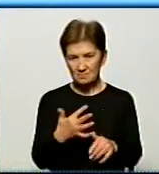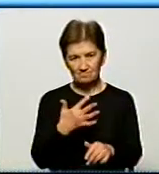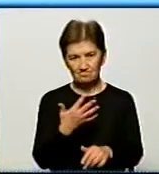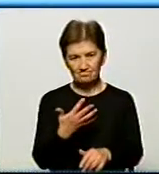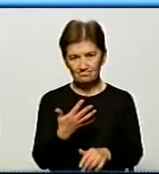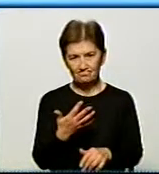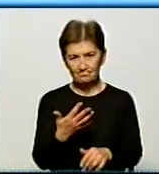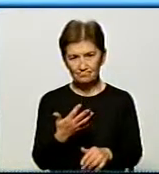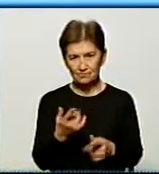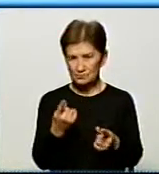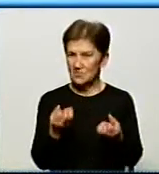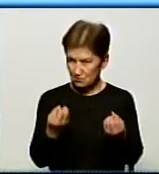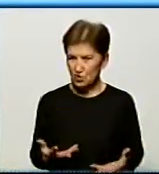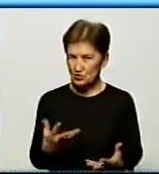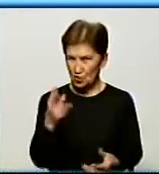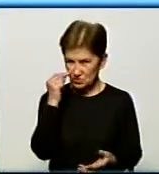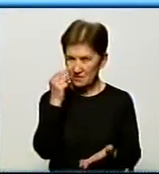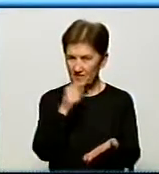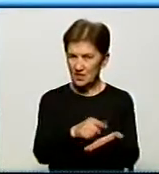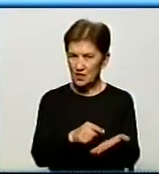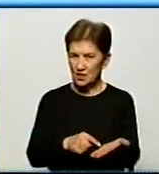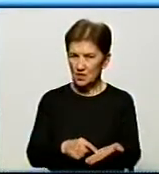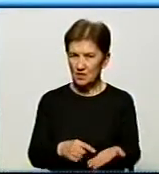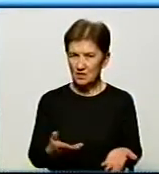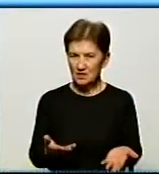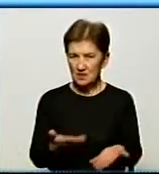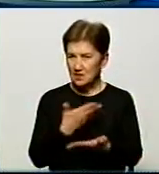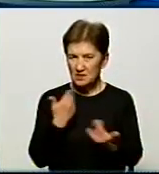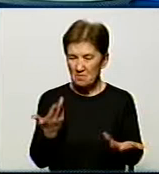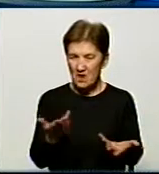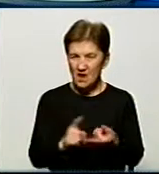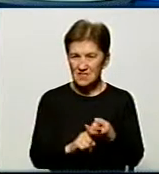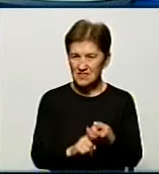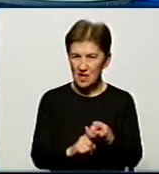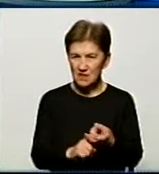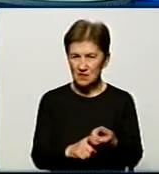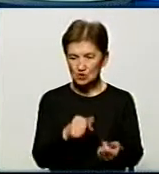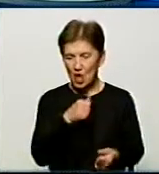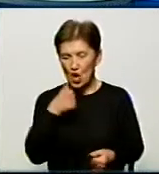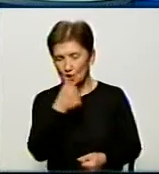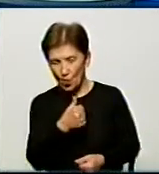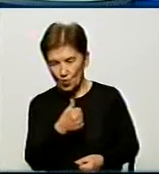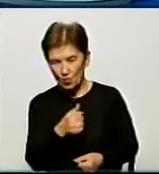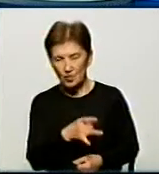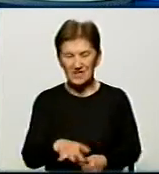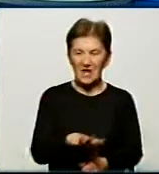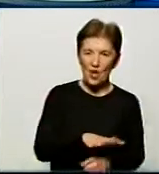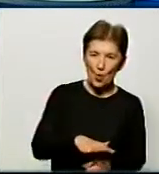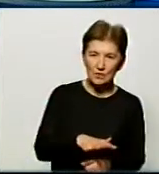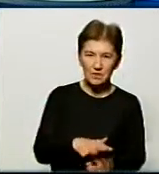просто цифри? Ні. Тобто тут немає певної залежності від року, вірусу, регіону? Є